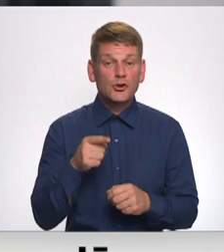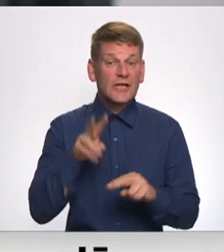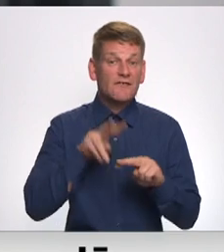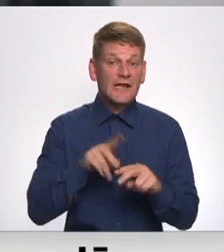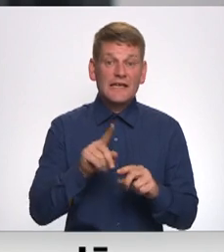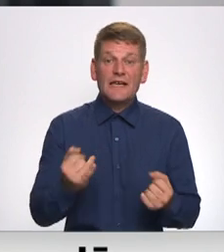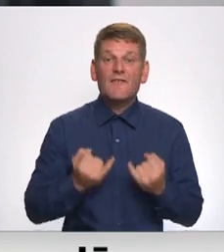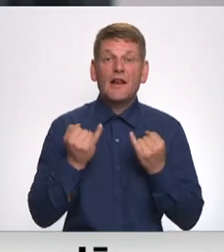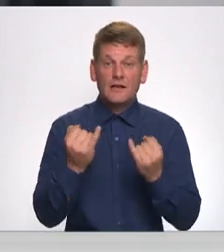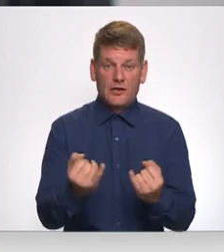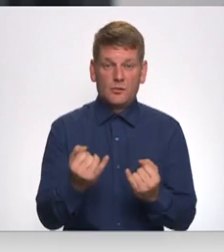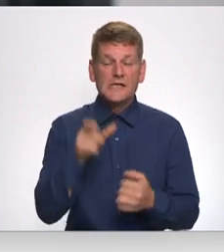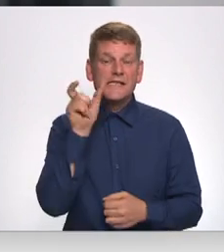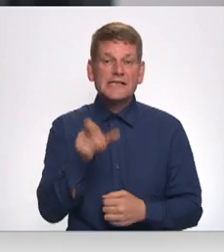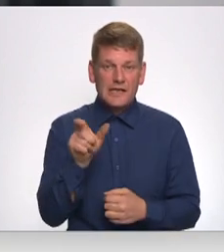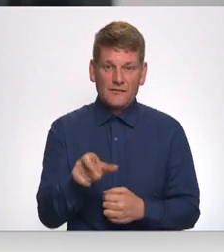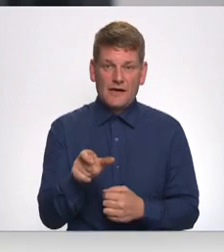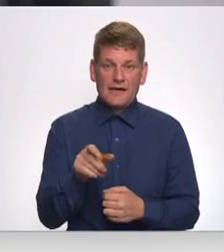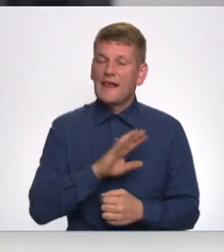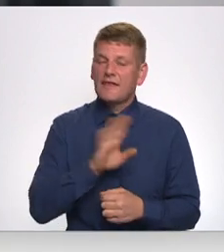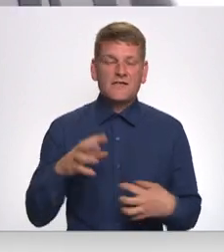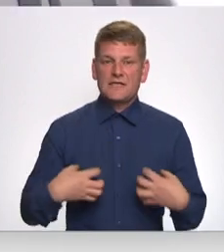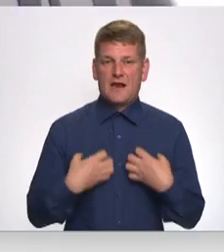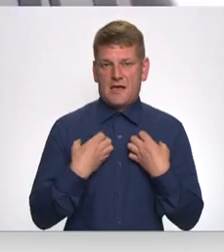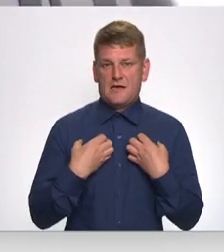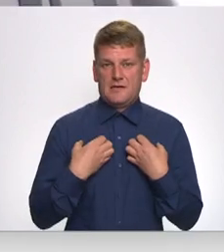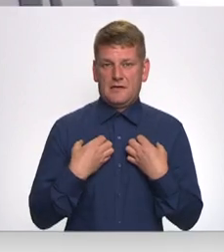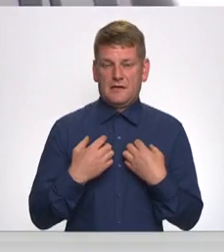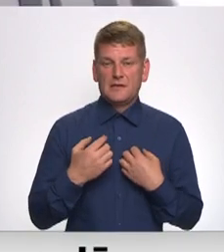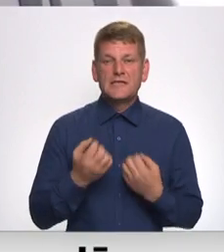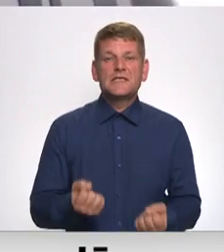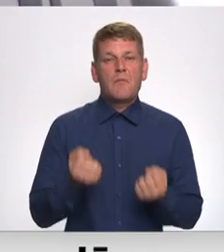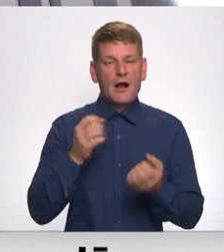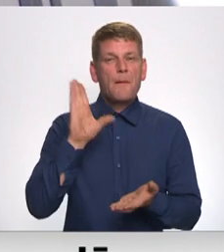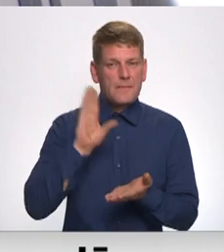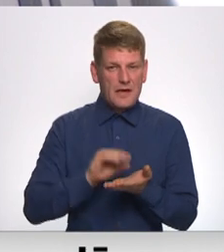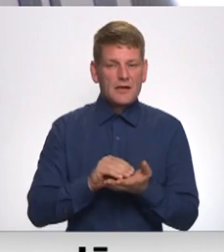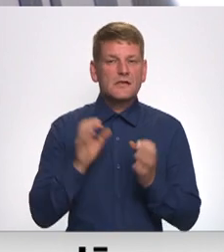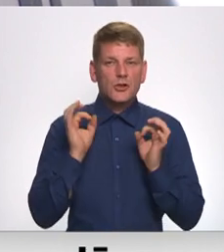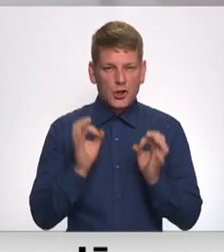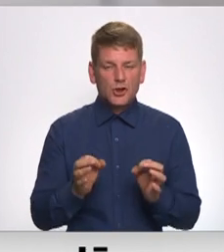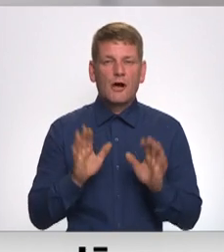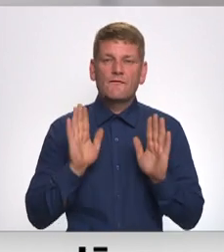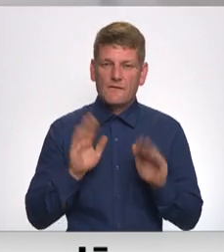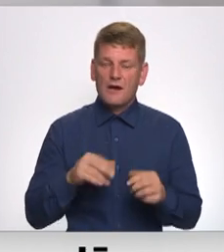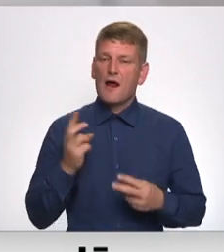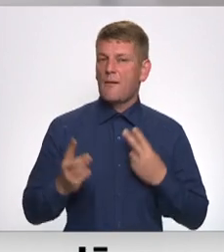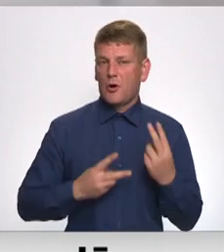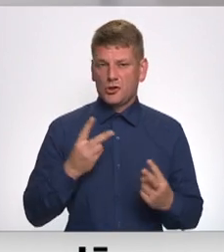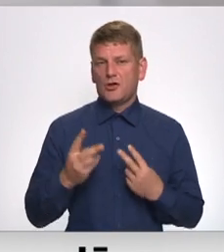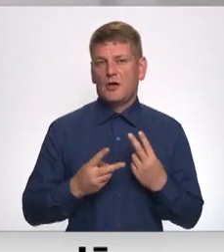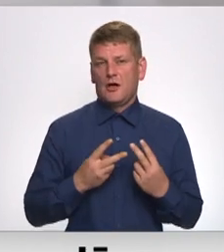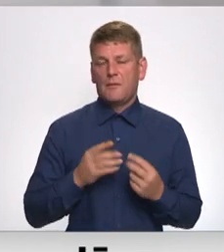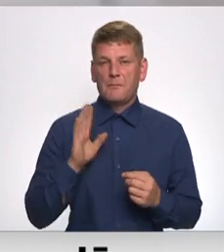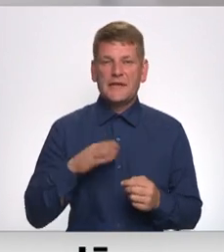ir veltījums cilvēkiem nevis traģēdījai. Smagā pieredze tiešām var emocionāli